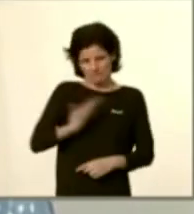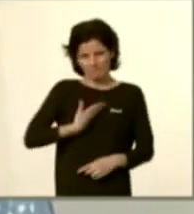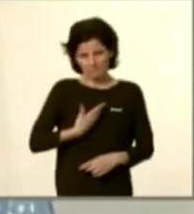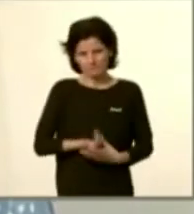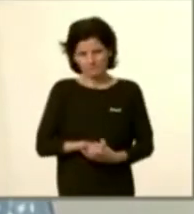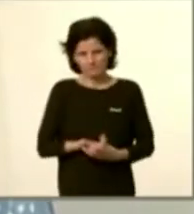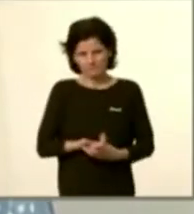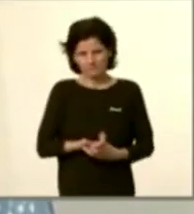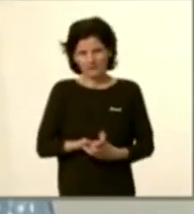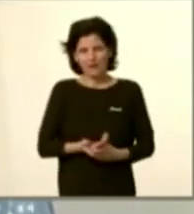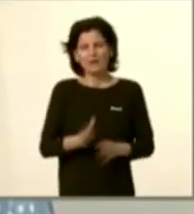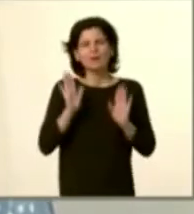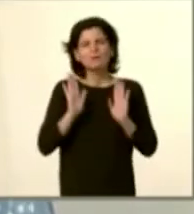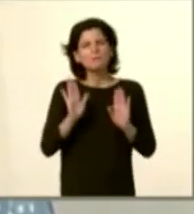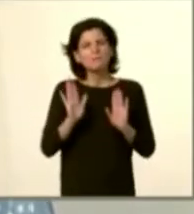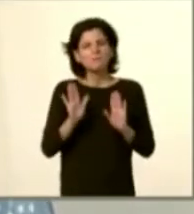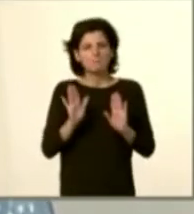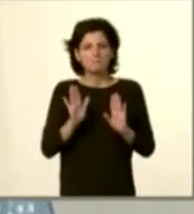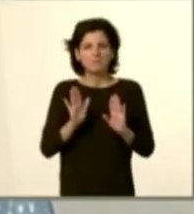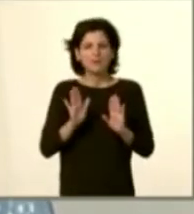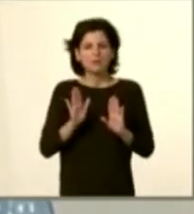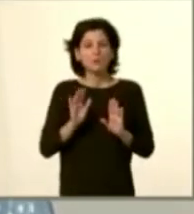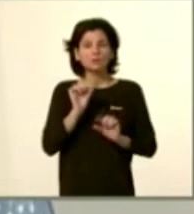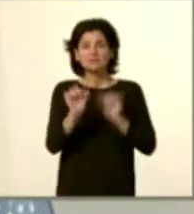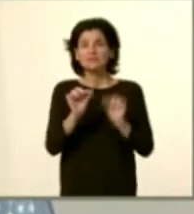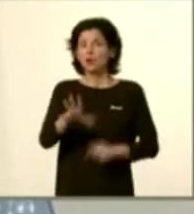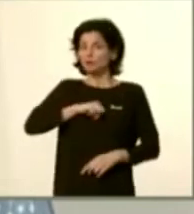Però això tampoc significa que no puga contagiar.